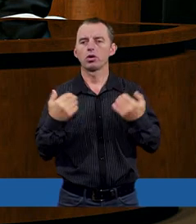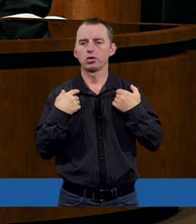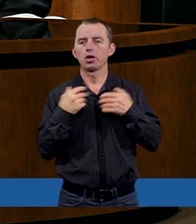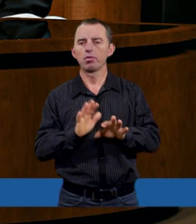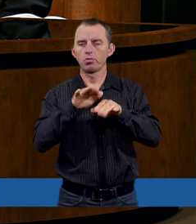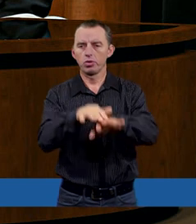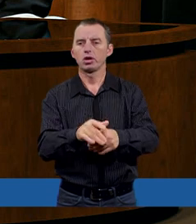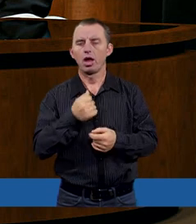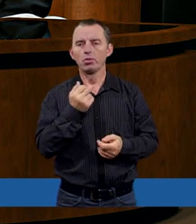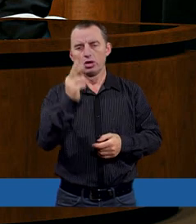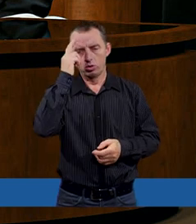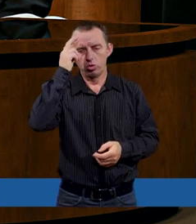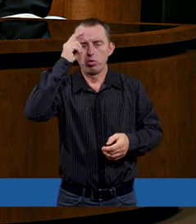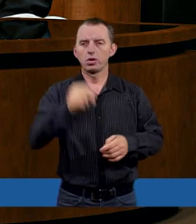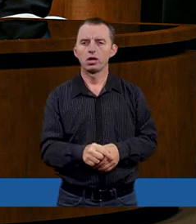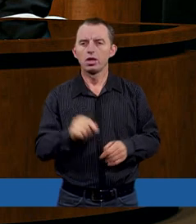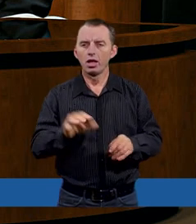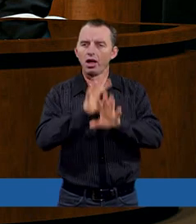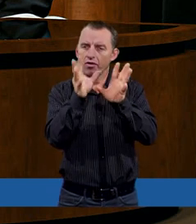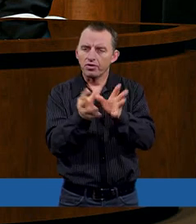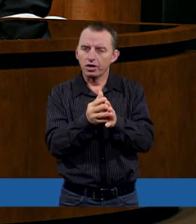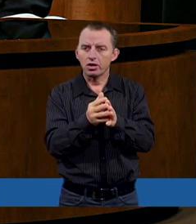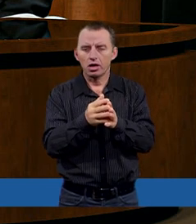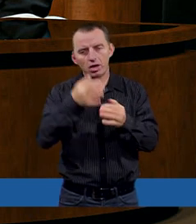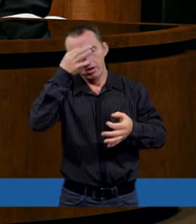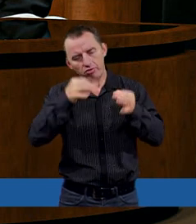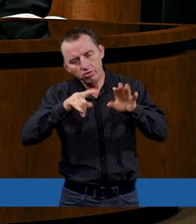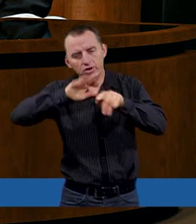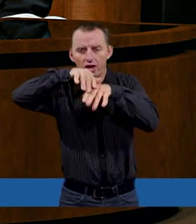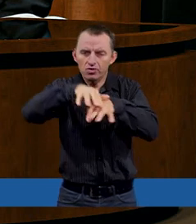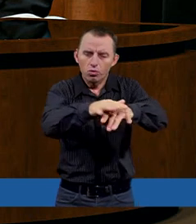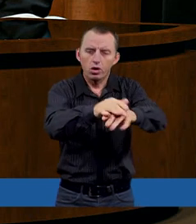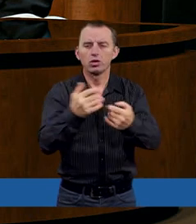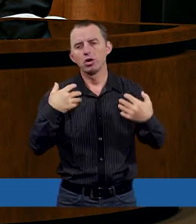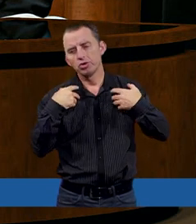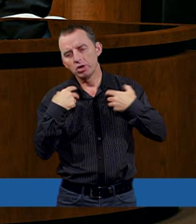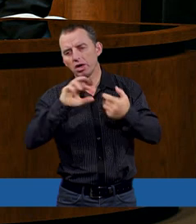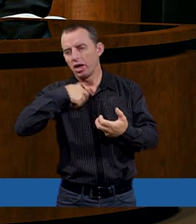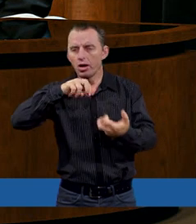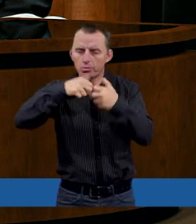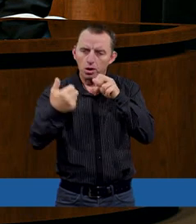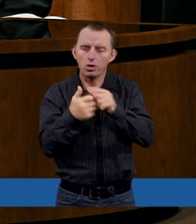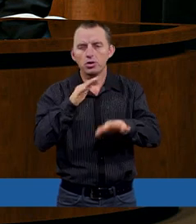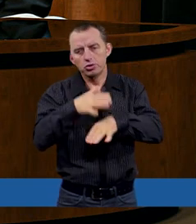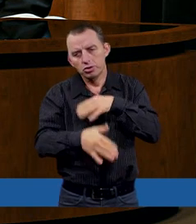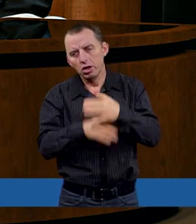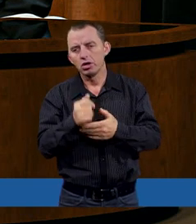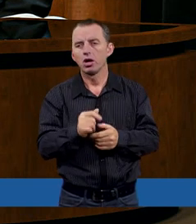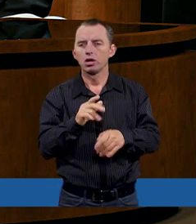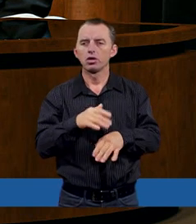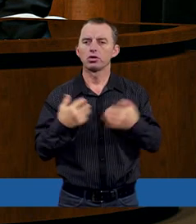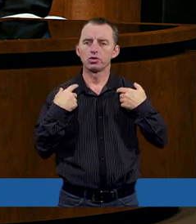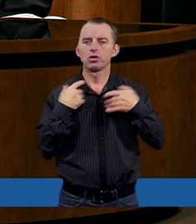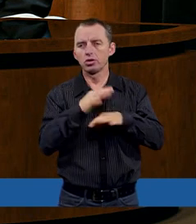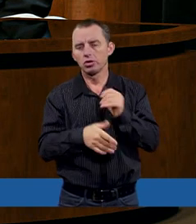Ciebie płynie. Aby zrozumieć te wszystkie zawiłości naszego życia, naszych problemów i szczęścia i też nieszczęścia,